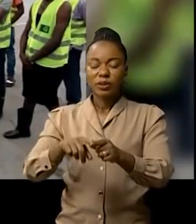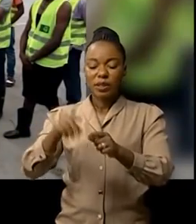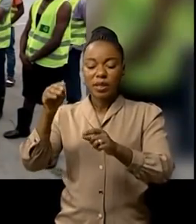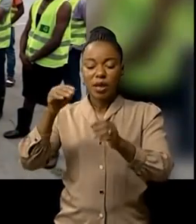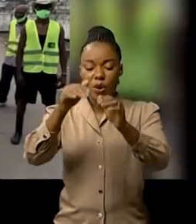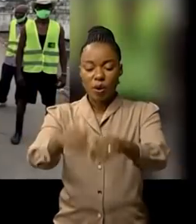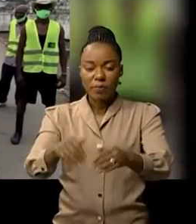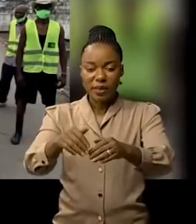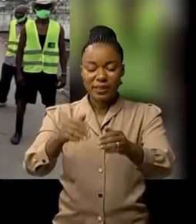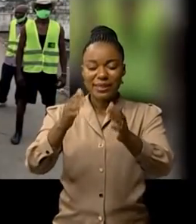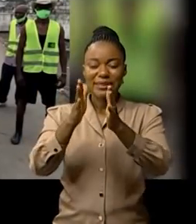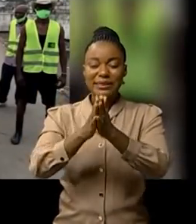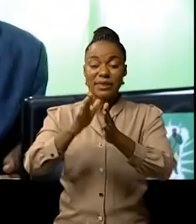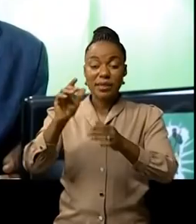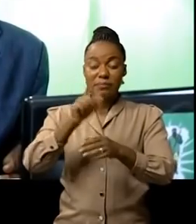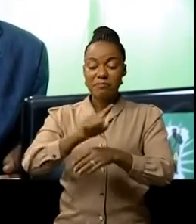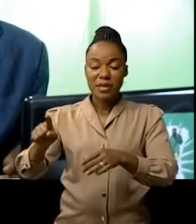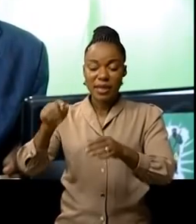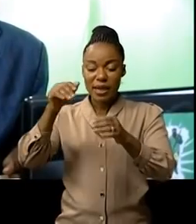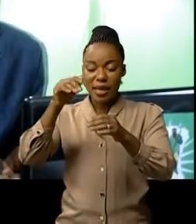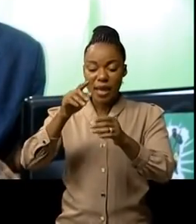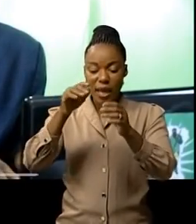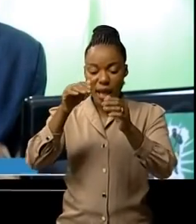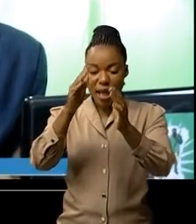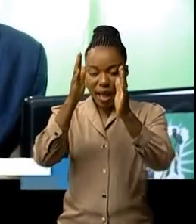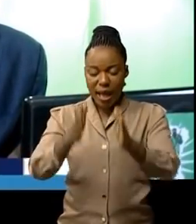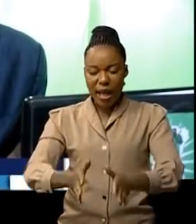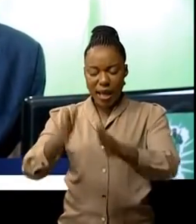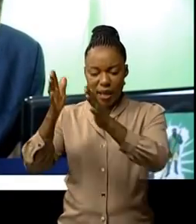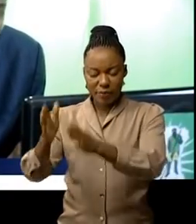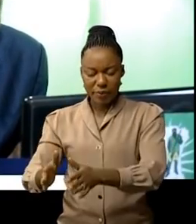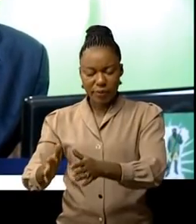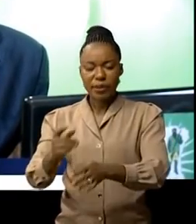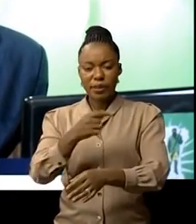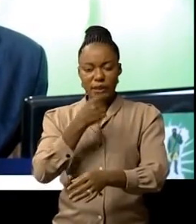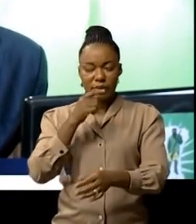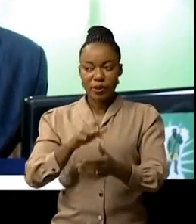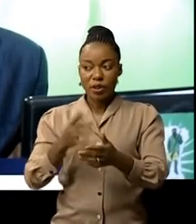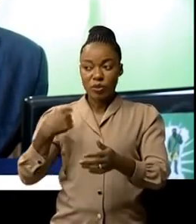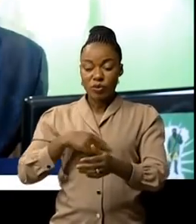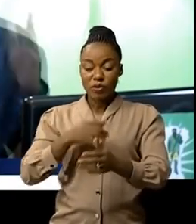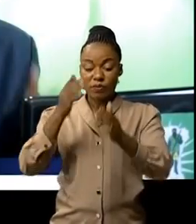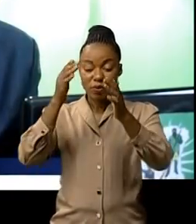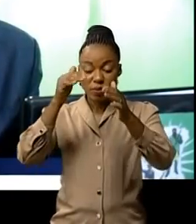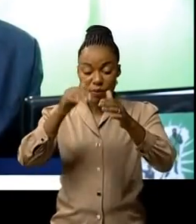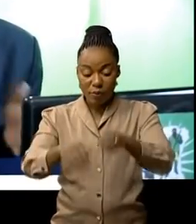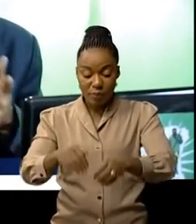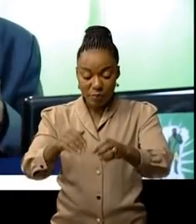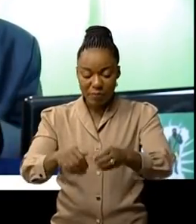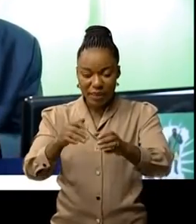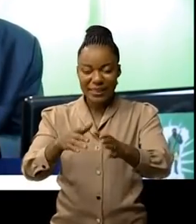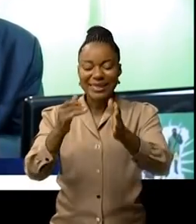10 000 arbres dans 4 provinces où elle est présente nous avons déjà planté 623 arbres Kassangulu